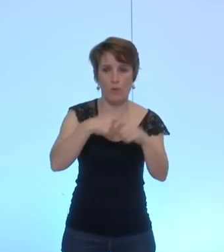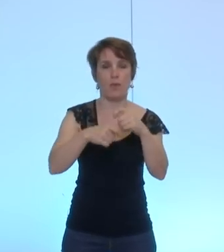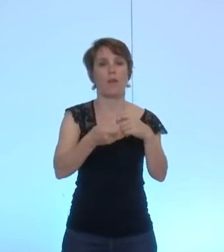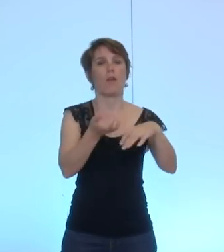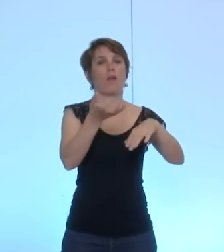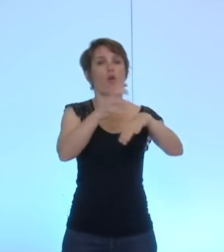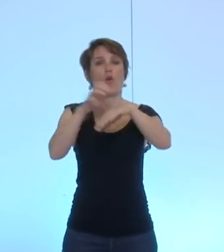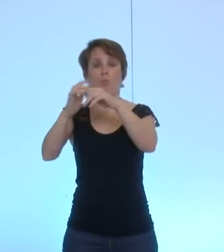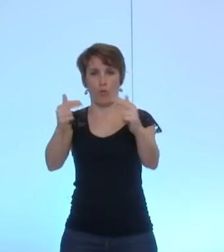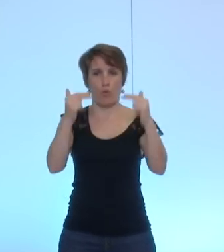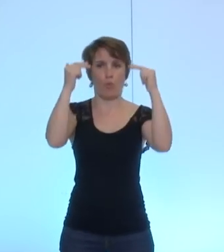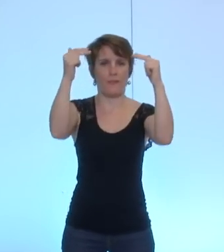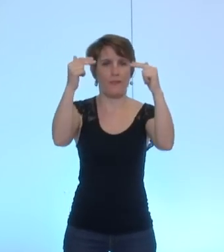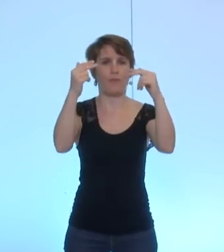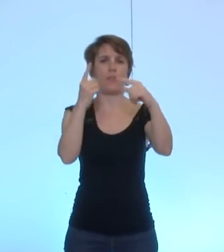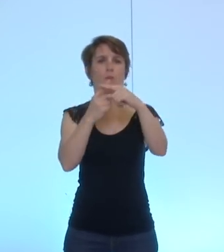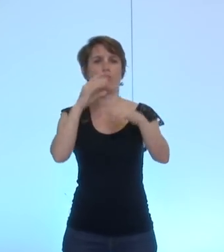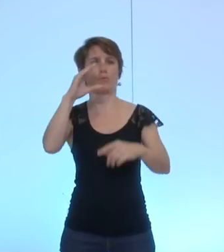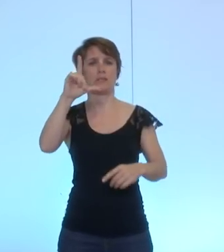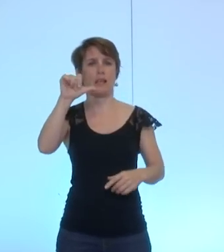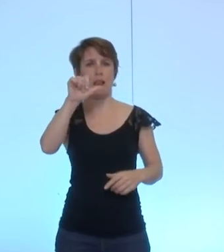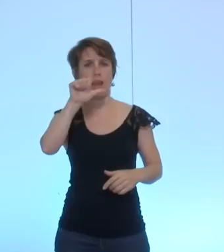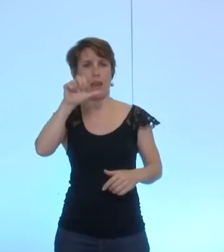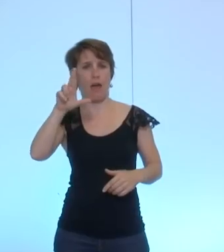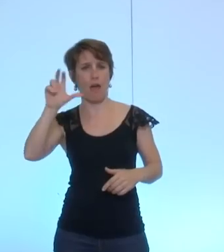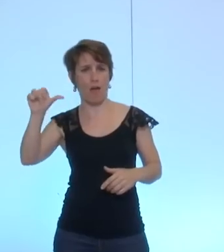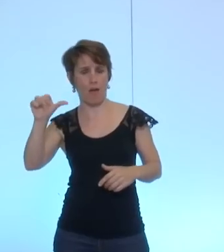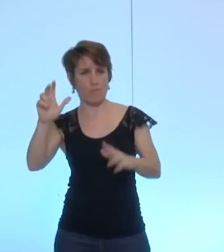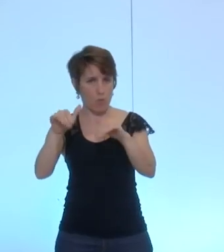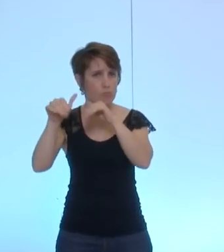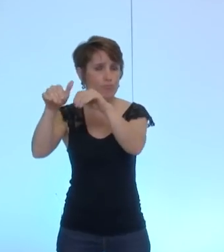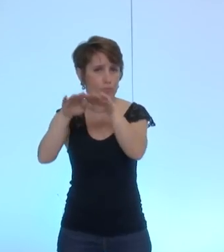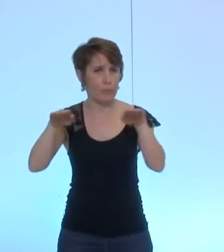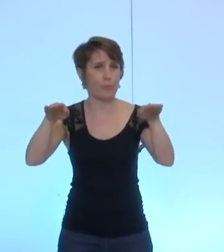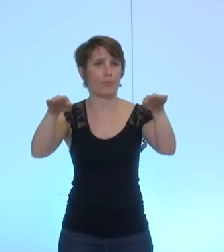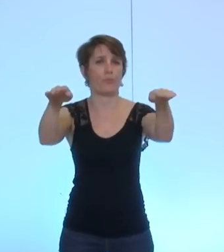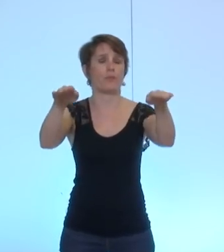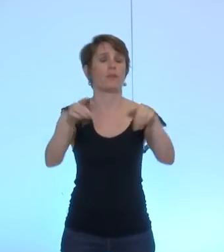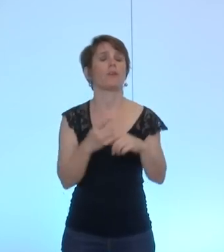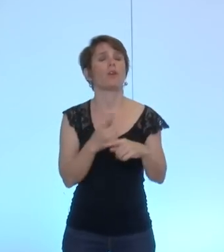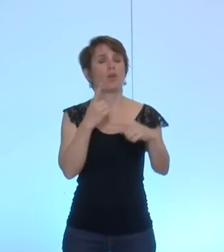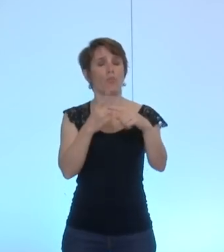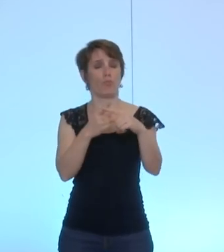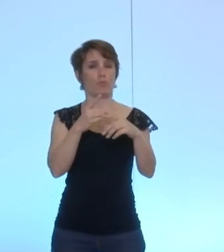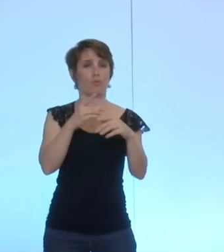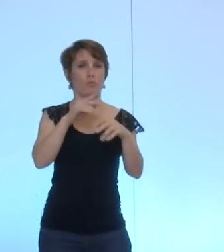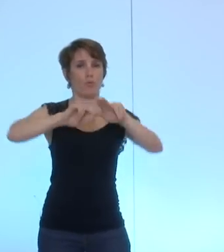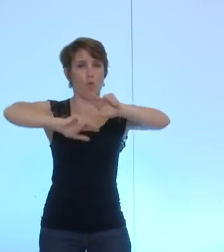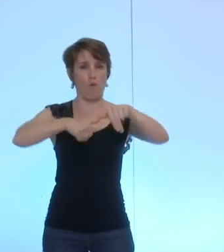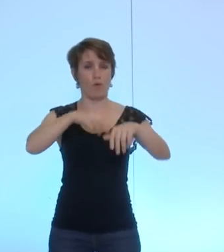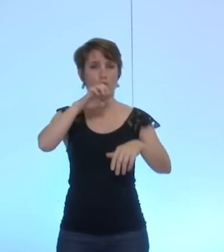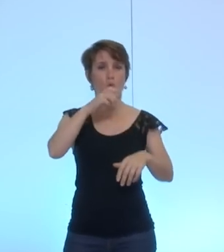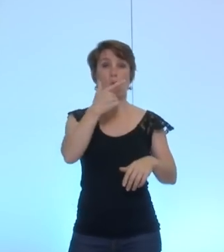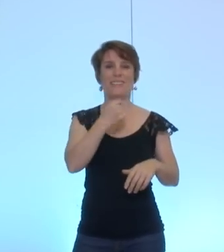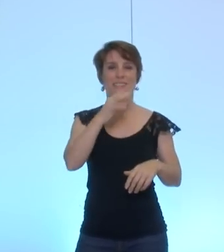compétitivité de Clara, notamment le solde des engagements de la ville, un avenant également à la convention EasyTech et le